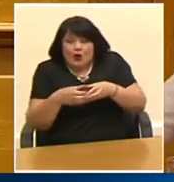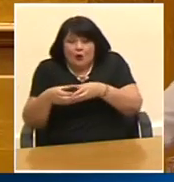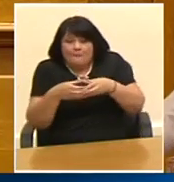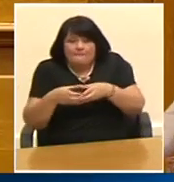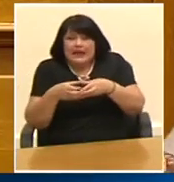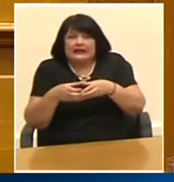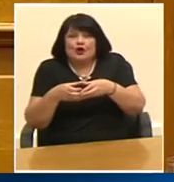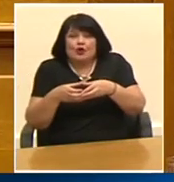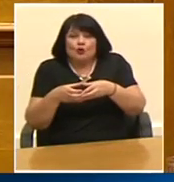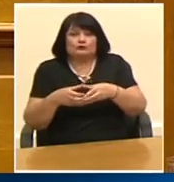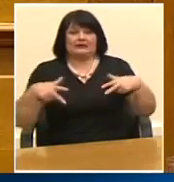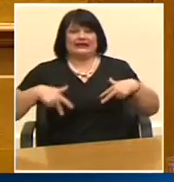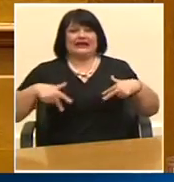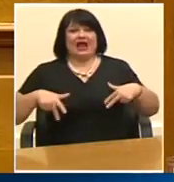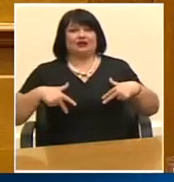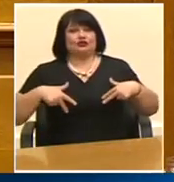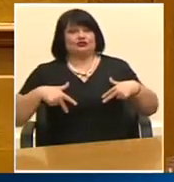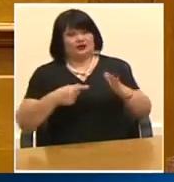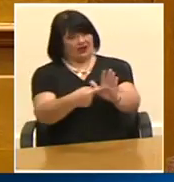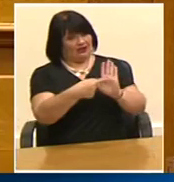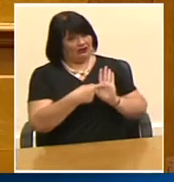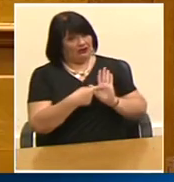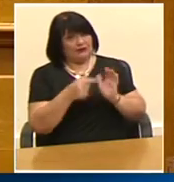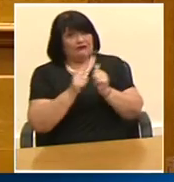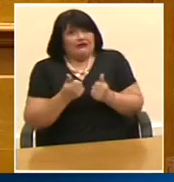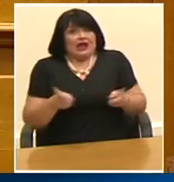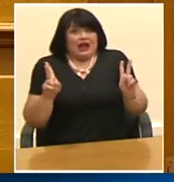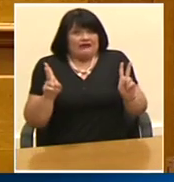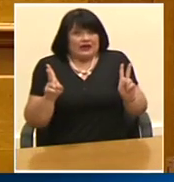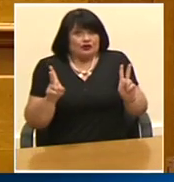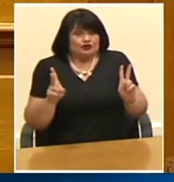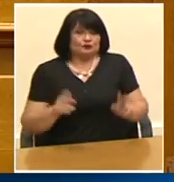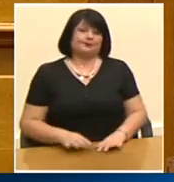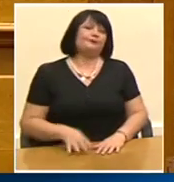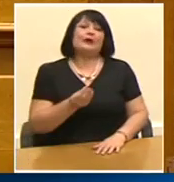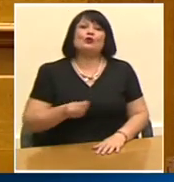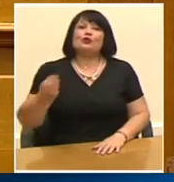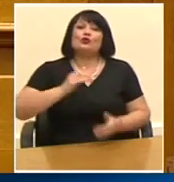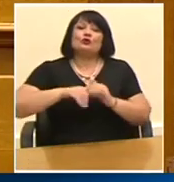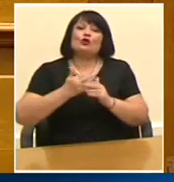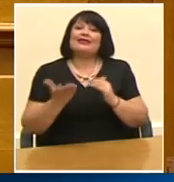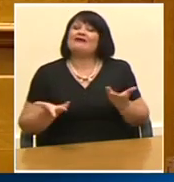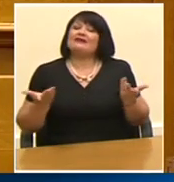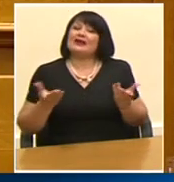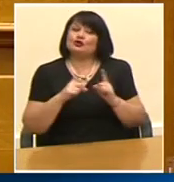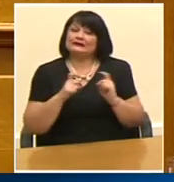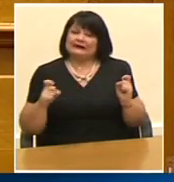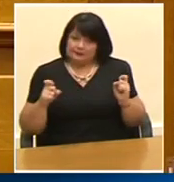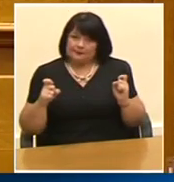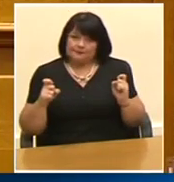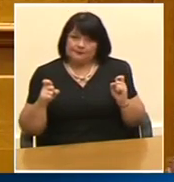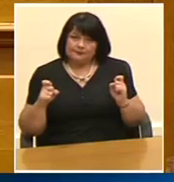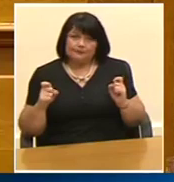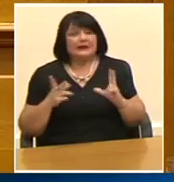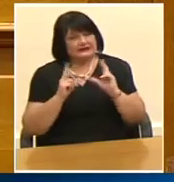σας παριστάνεται και τους φιλελεύθερους Το πιο ενδιαφέρον όμως είναι ότι ακόμα και έτσι αυτό που